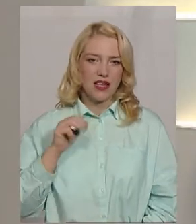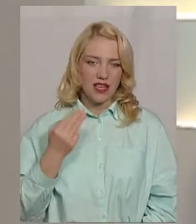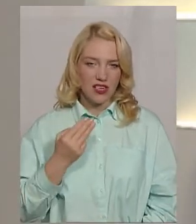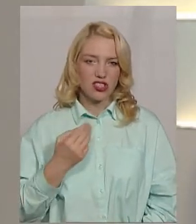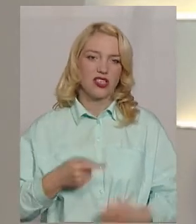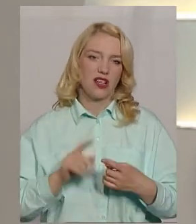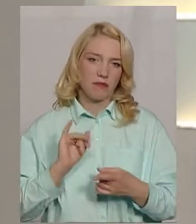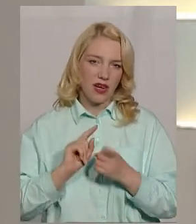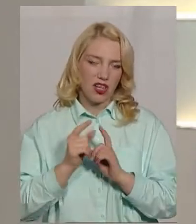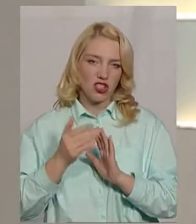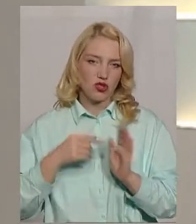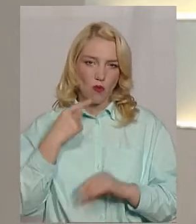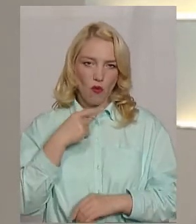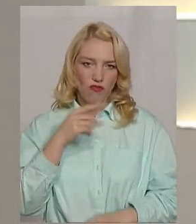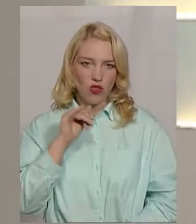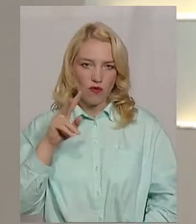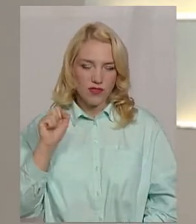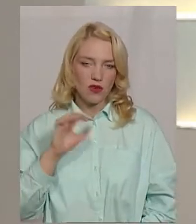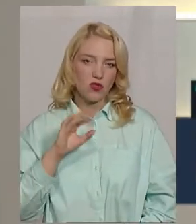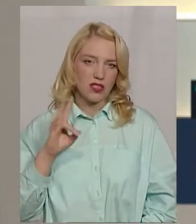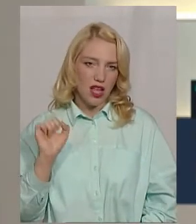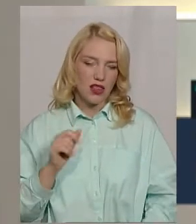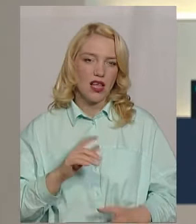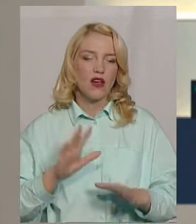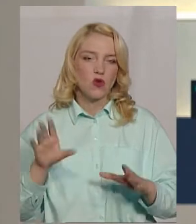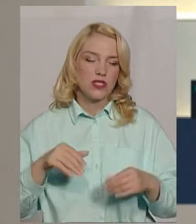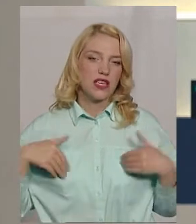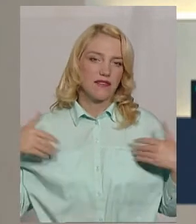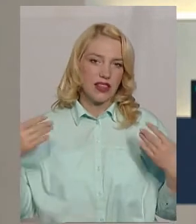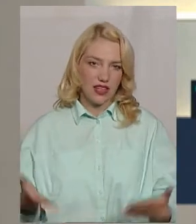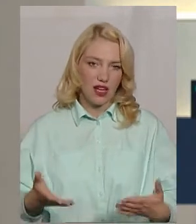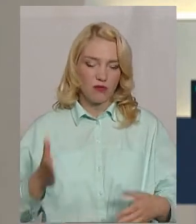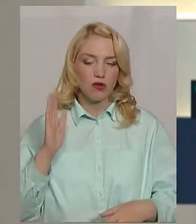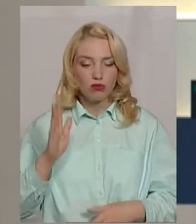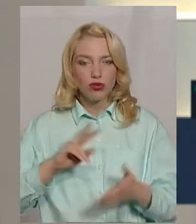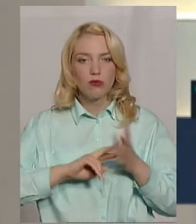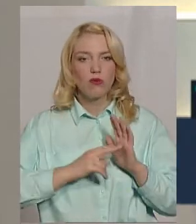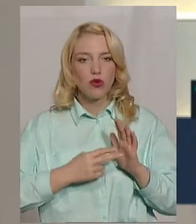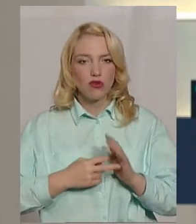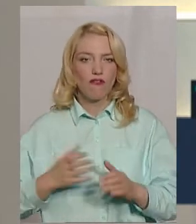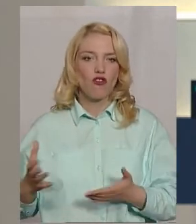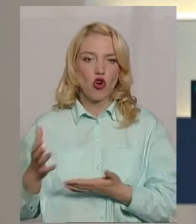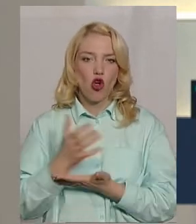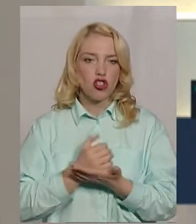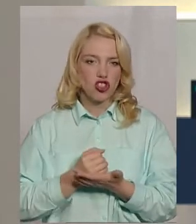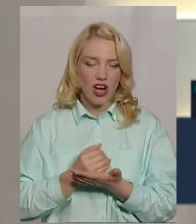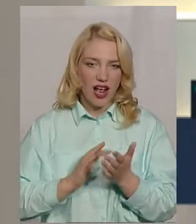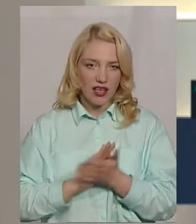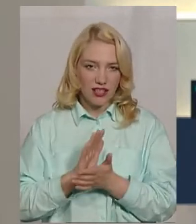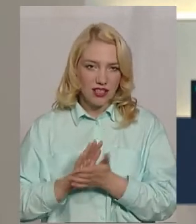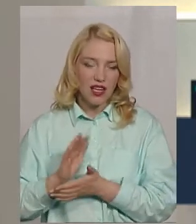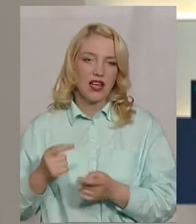Фіновська. Усіх вітаємо. Будемо прогнозувати врожай із начальницею навчального